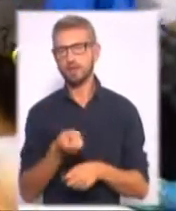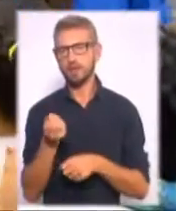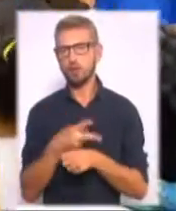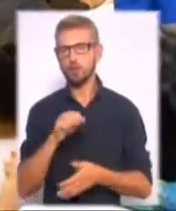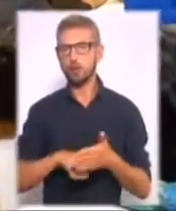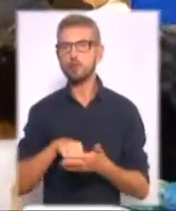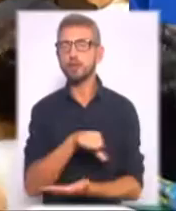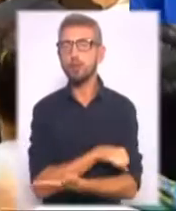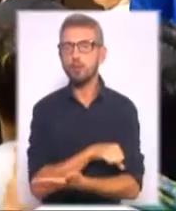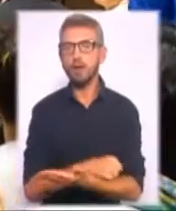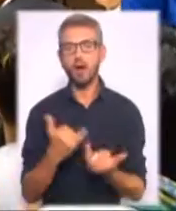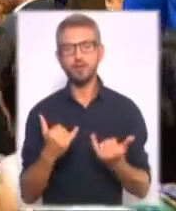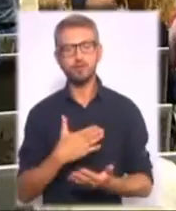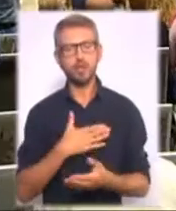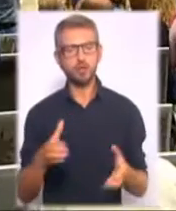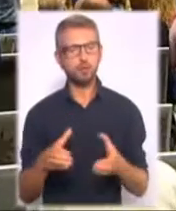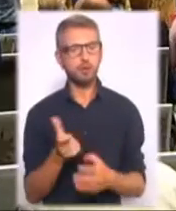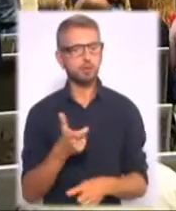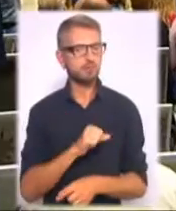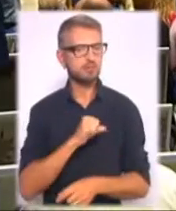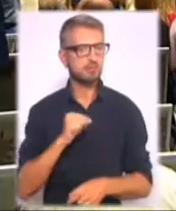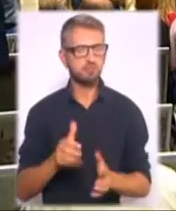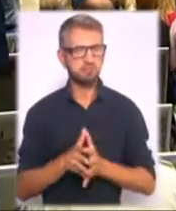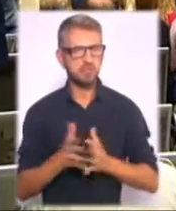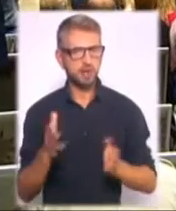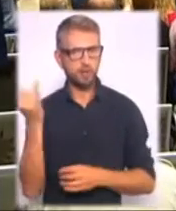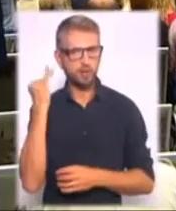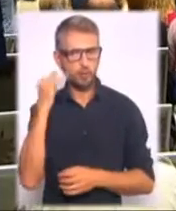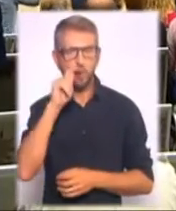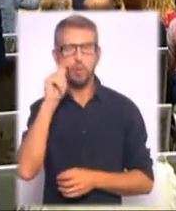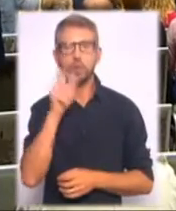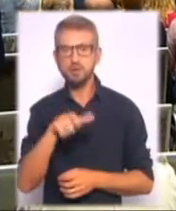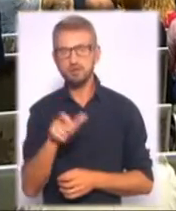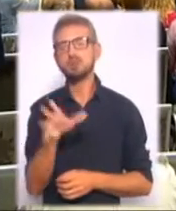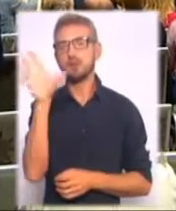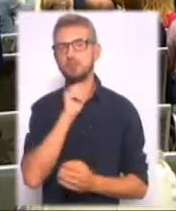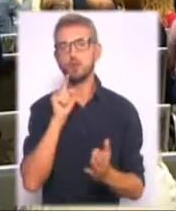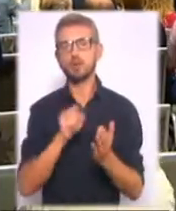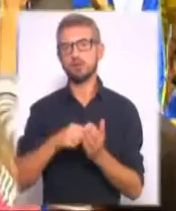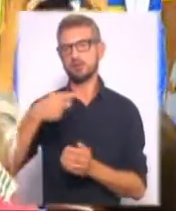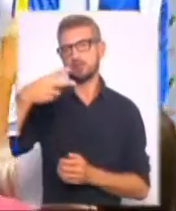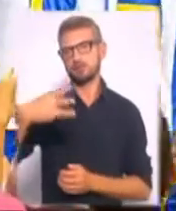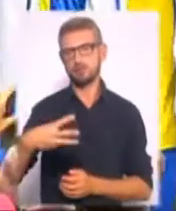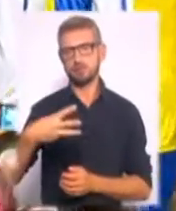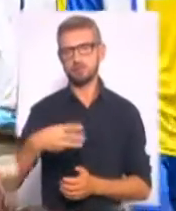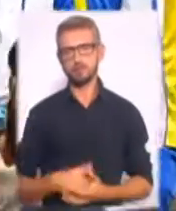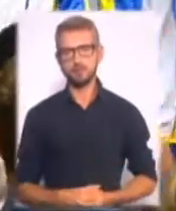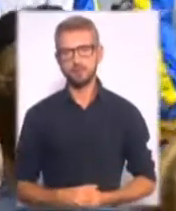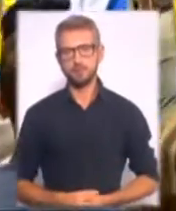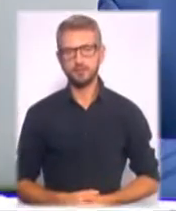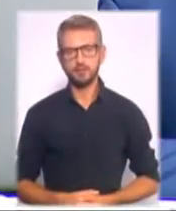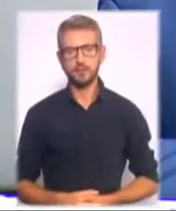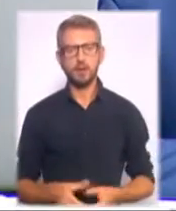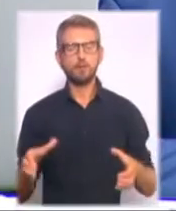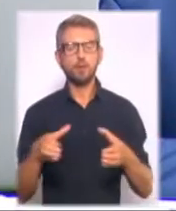допінг, а нинішня наша команда найчисельніша в історії, українцям до снаги буде потрапити в трійку лідерів. В